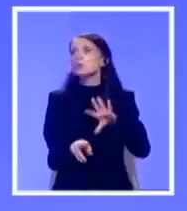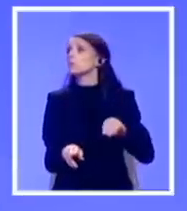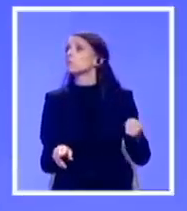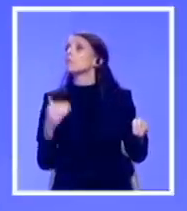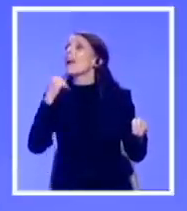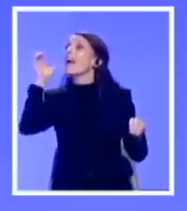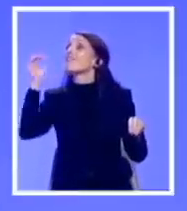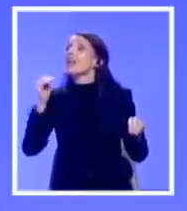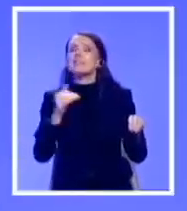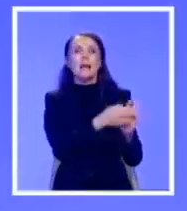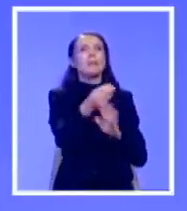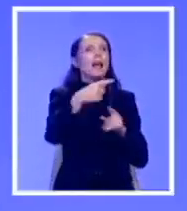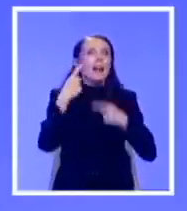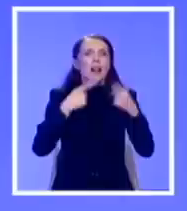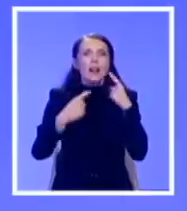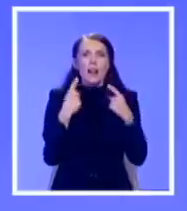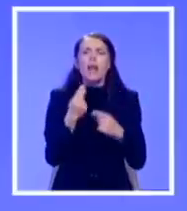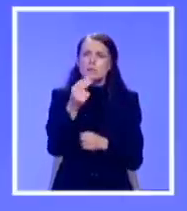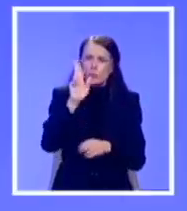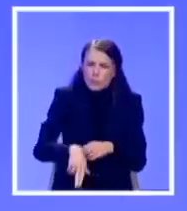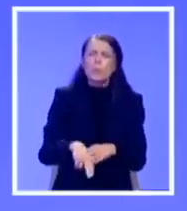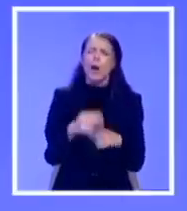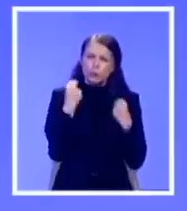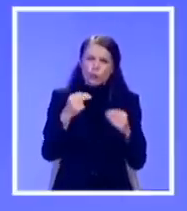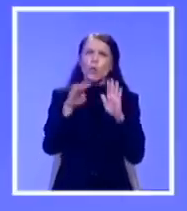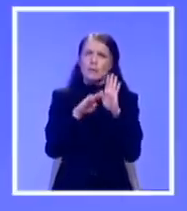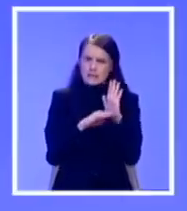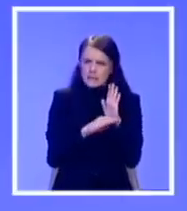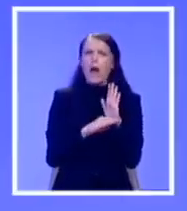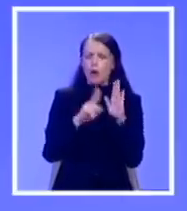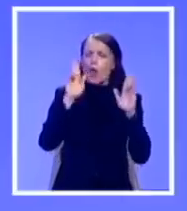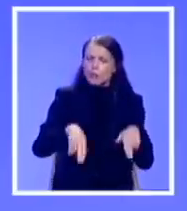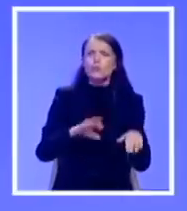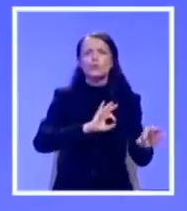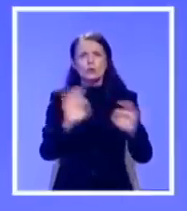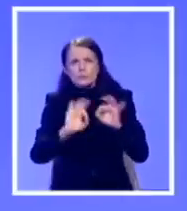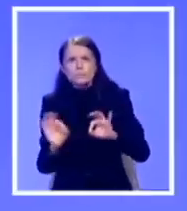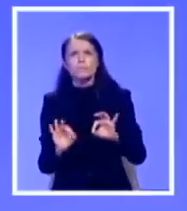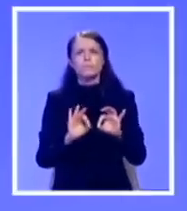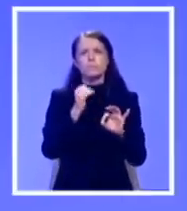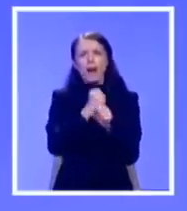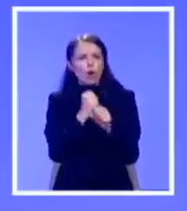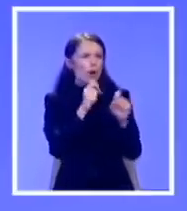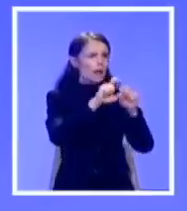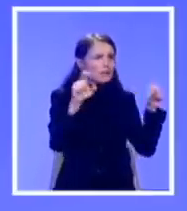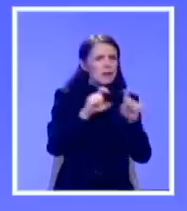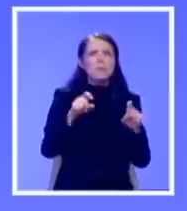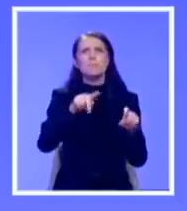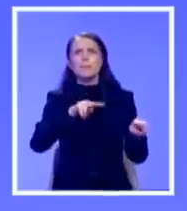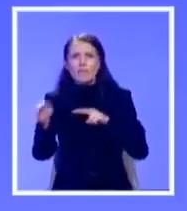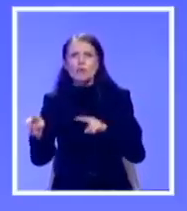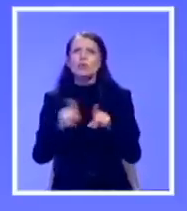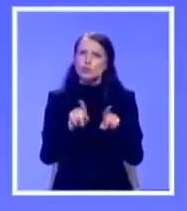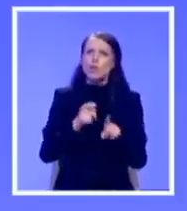ide u korist. Srbija ima dosta dobre zakone, dovoljno dobre zakone, koje mogu da regulišu radi institucija i u oblasti pravosuđa i u oblasti